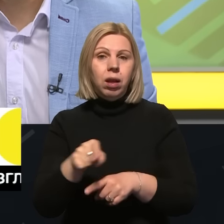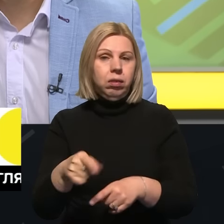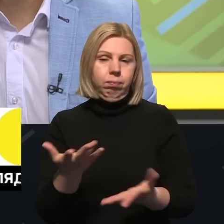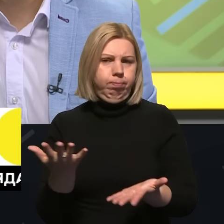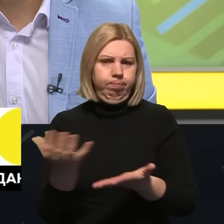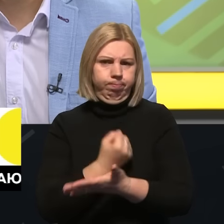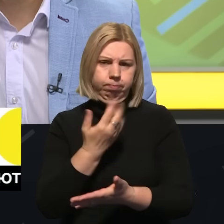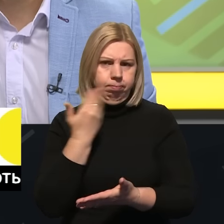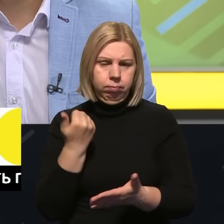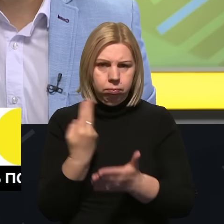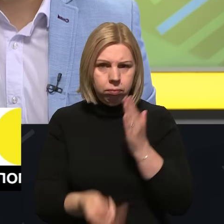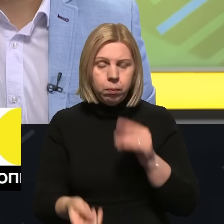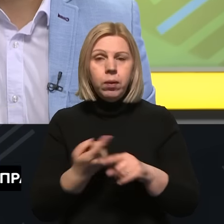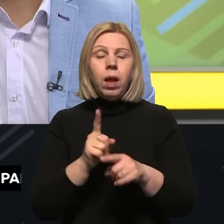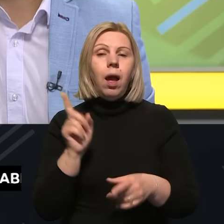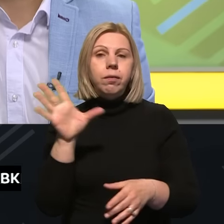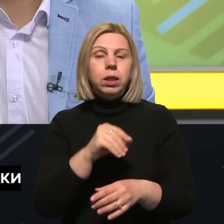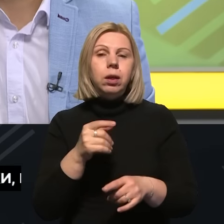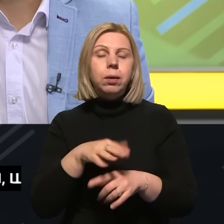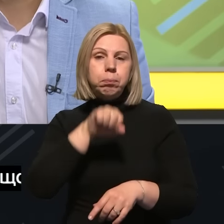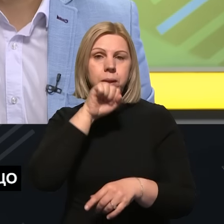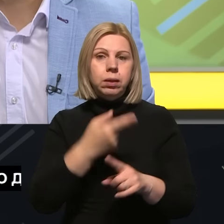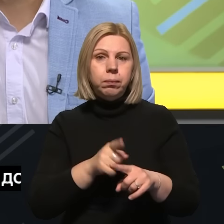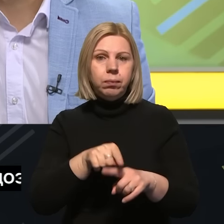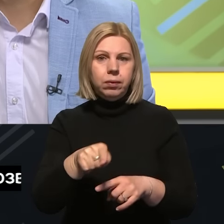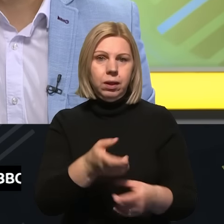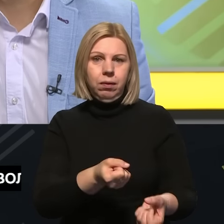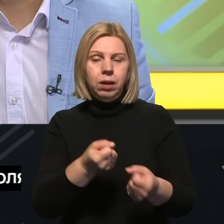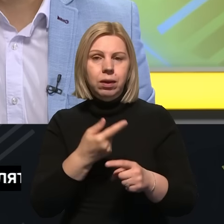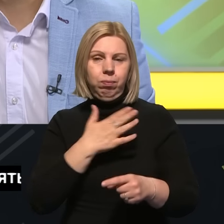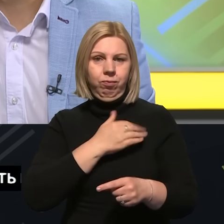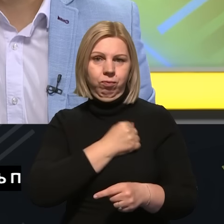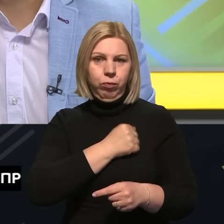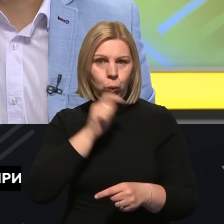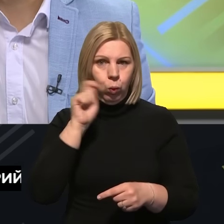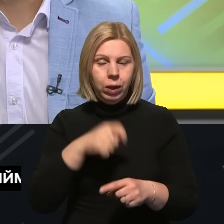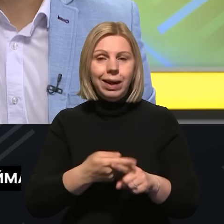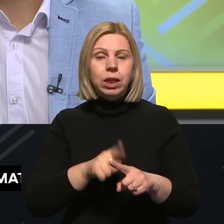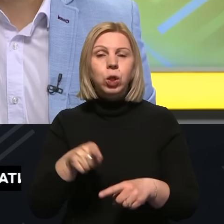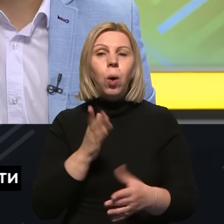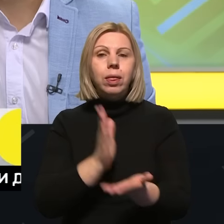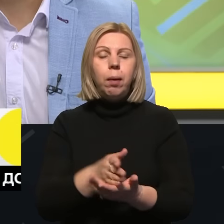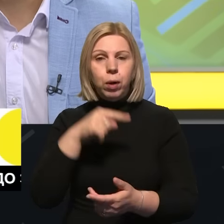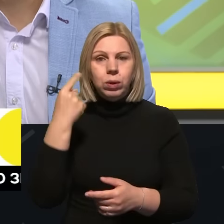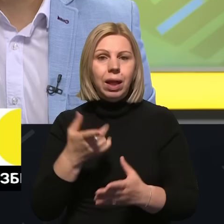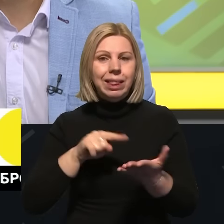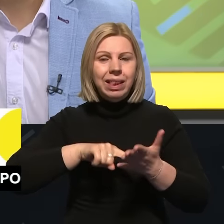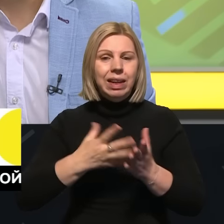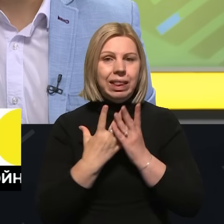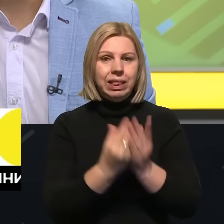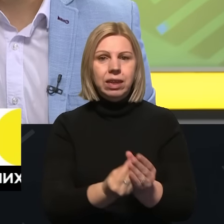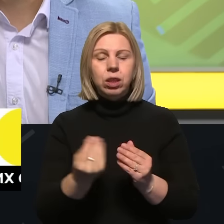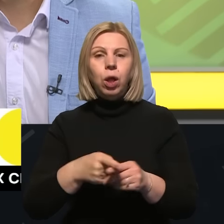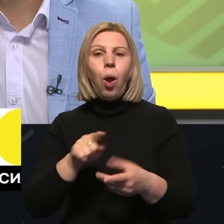успіху. І це передусім завдячуючи звитяжності наших воїнів. На цьому напрямку росіяни тиснуть із напрямку